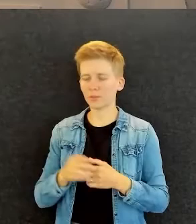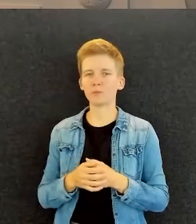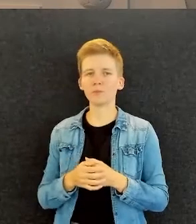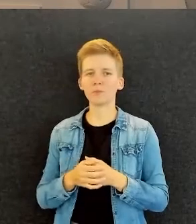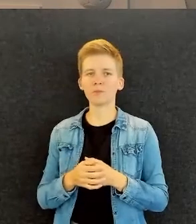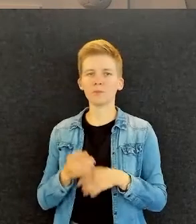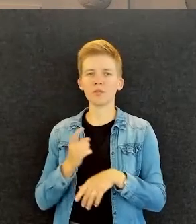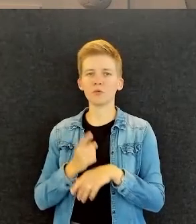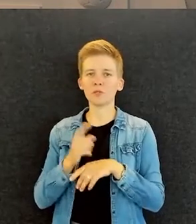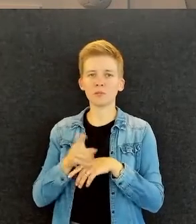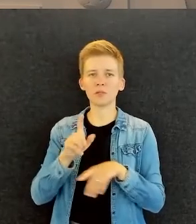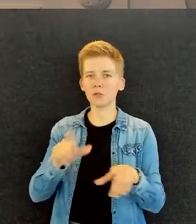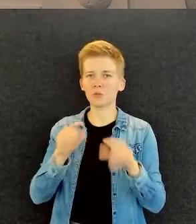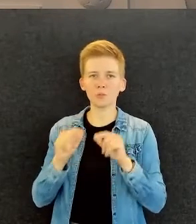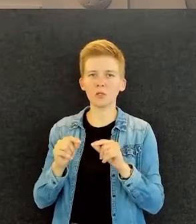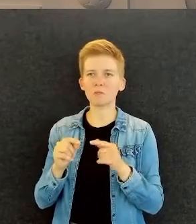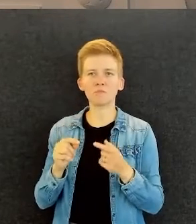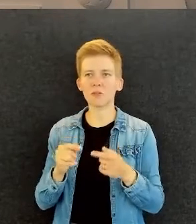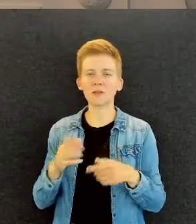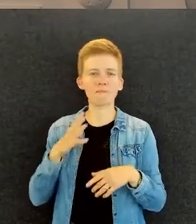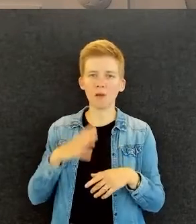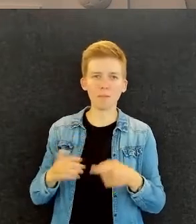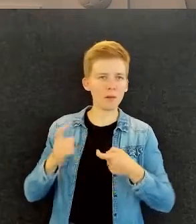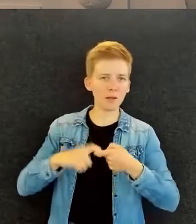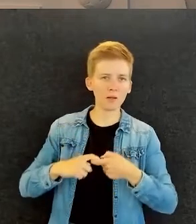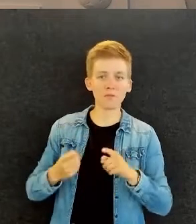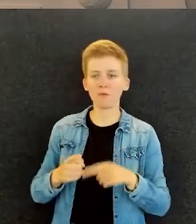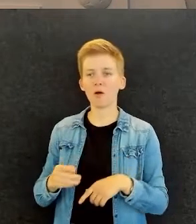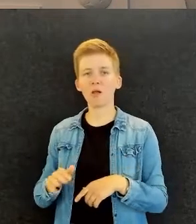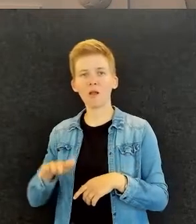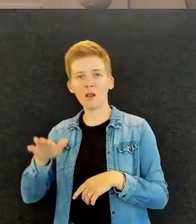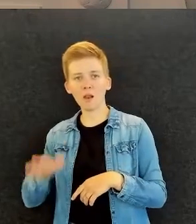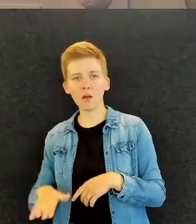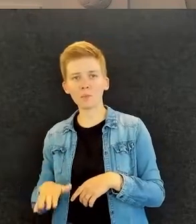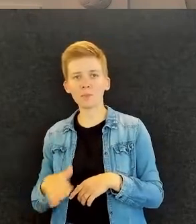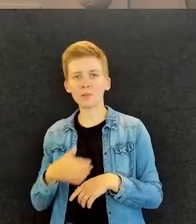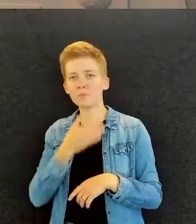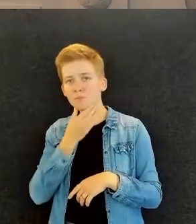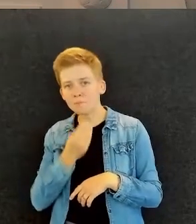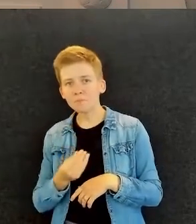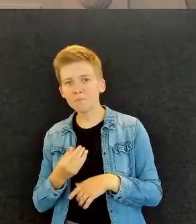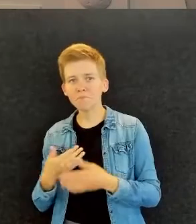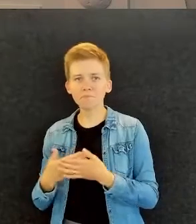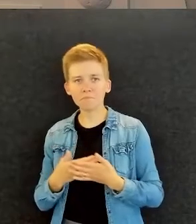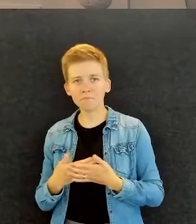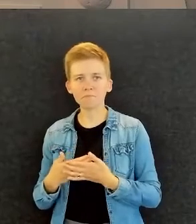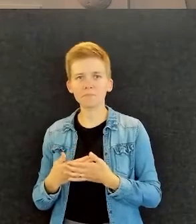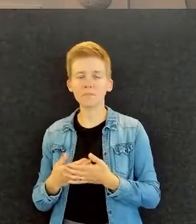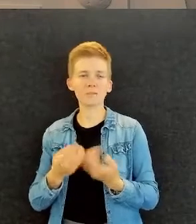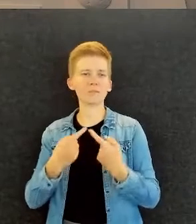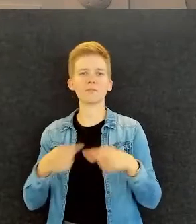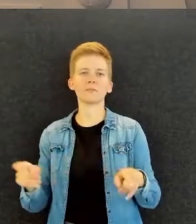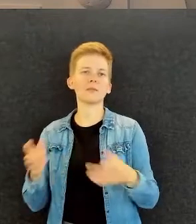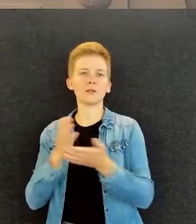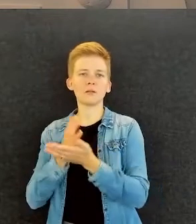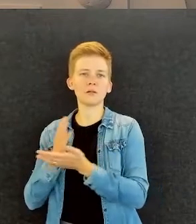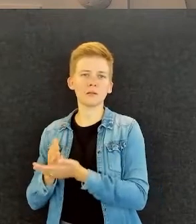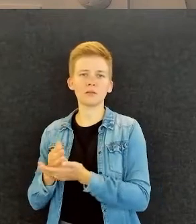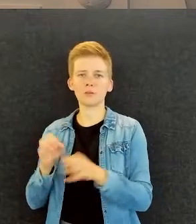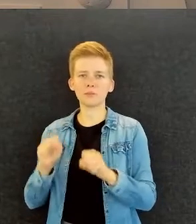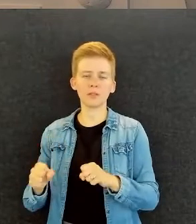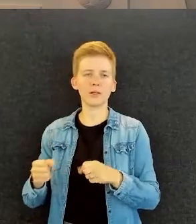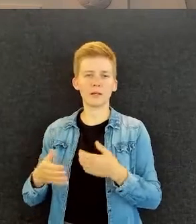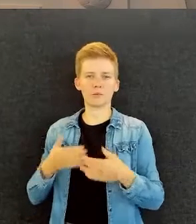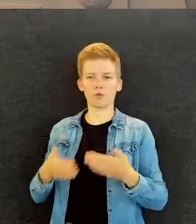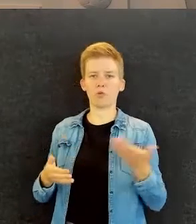niin ei ne pelkästään liity vammaan. Että jollekin saattaa olla pieni lapsi tai... Niin, että ne on erilaisia asioita, mitä pitää